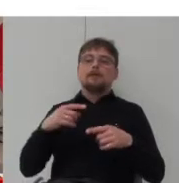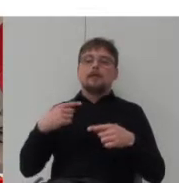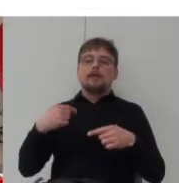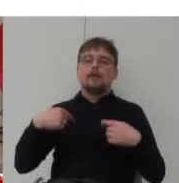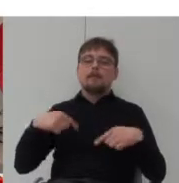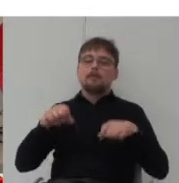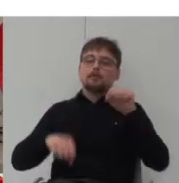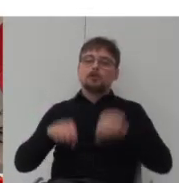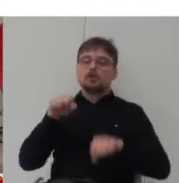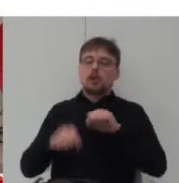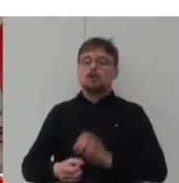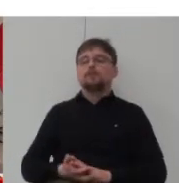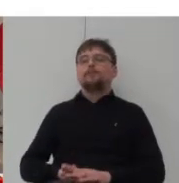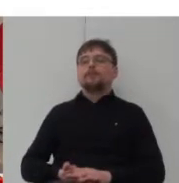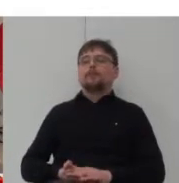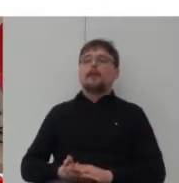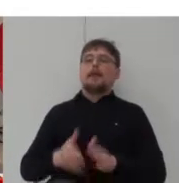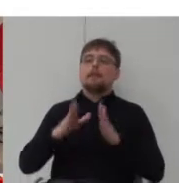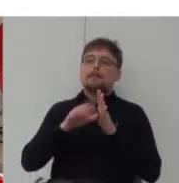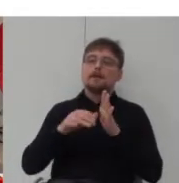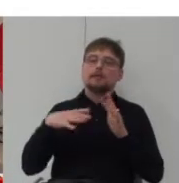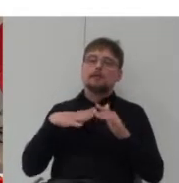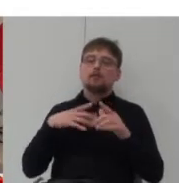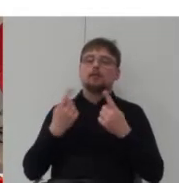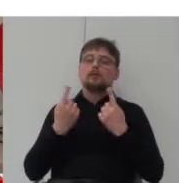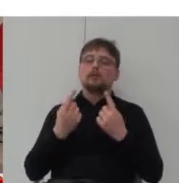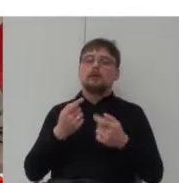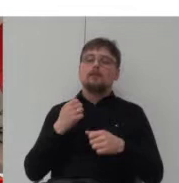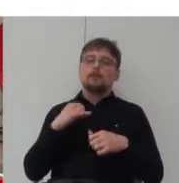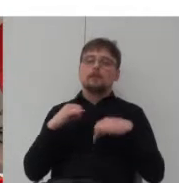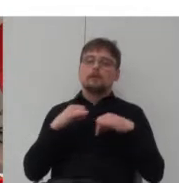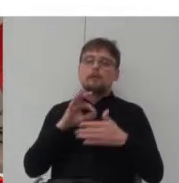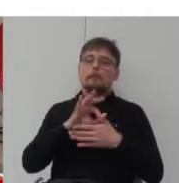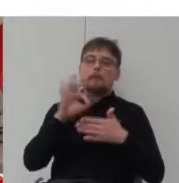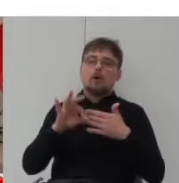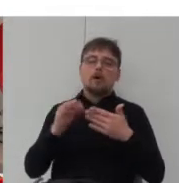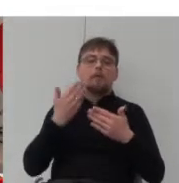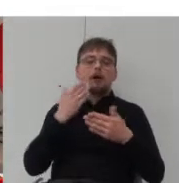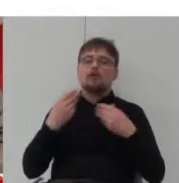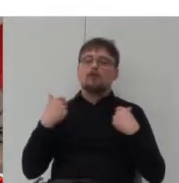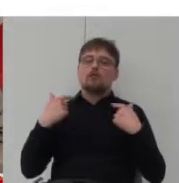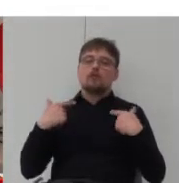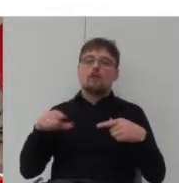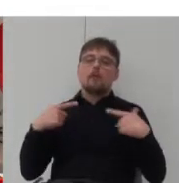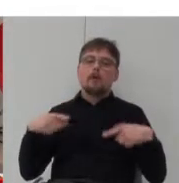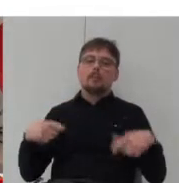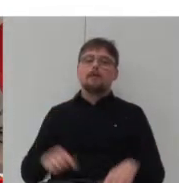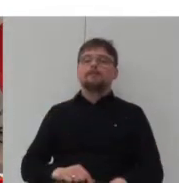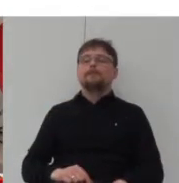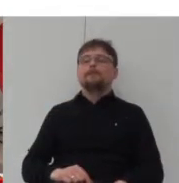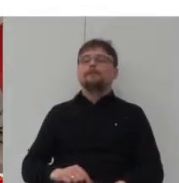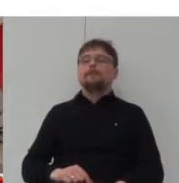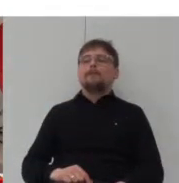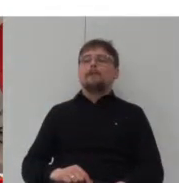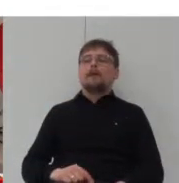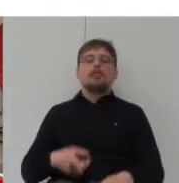miasto rzeczywiście zarządzało w tym projekcie bardzo swobodnie no nie udało